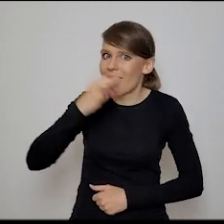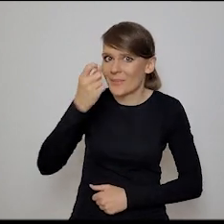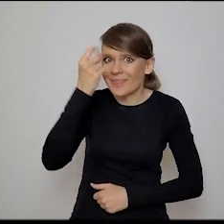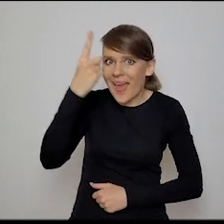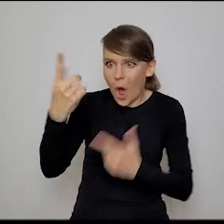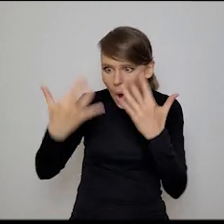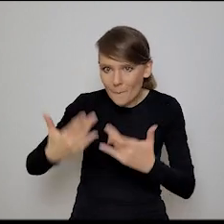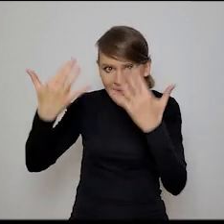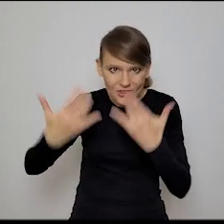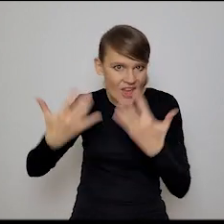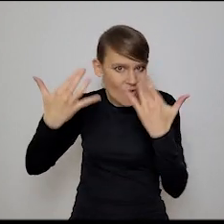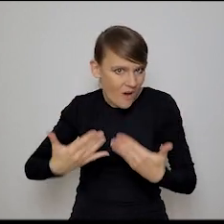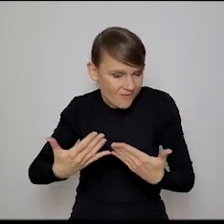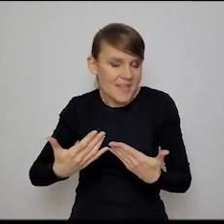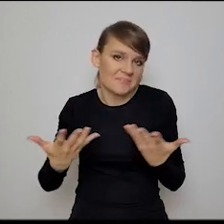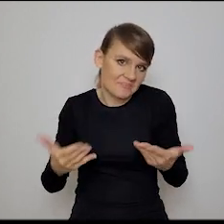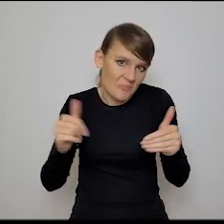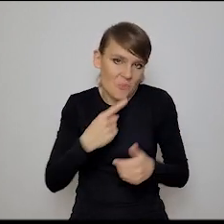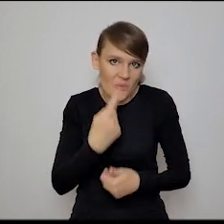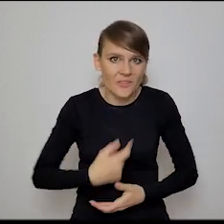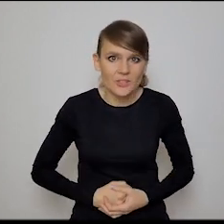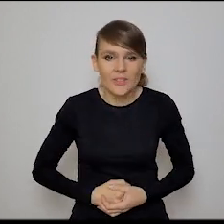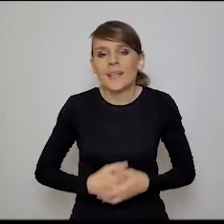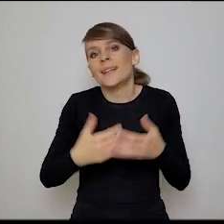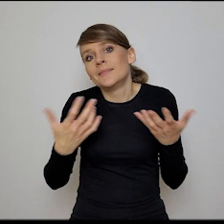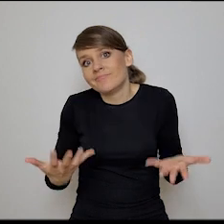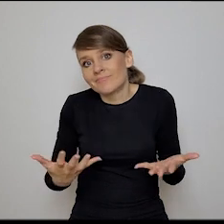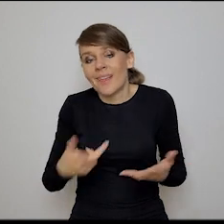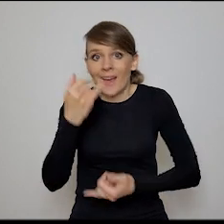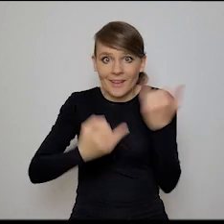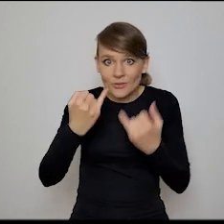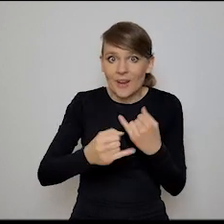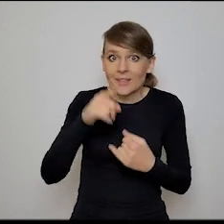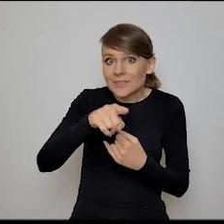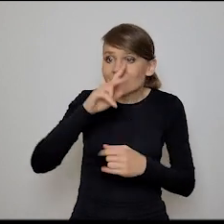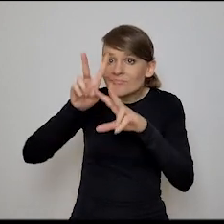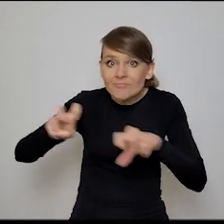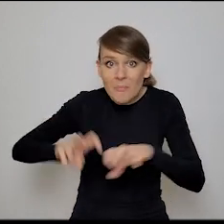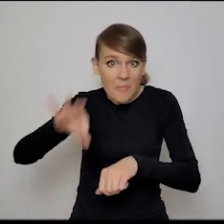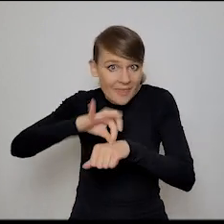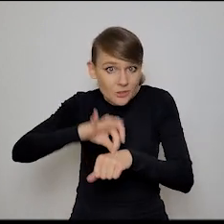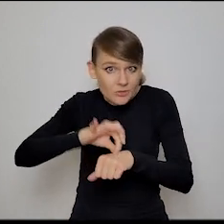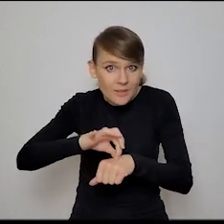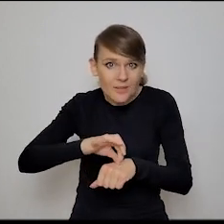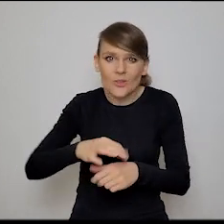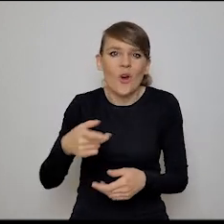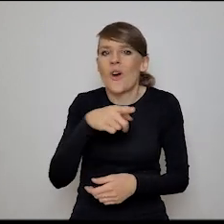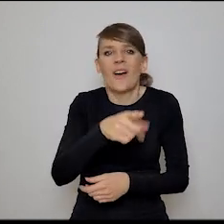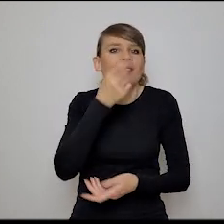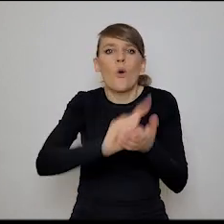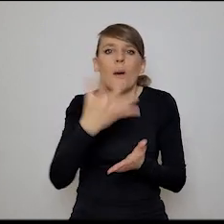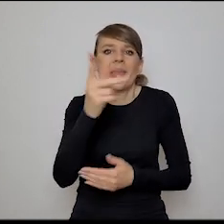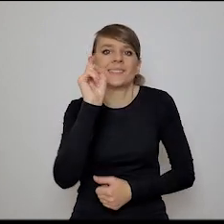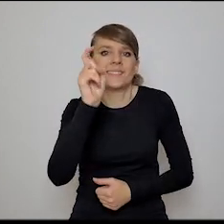obliczeniową, tak bym to określiła. I wiesz, jeżeli jesteś diagnostą medycznym, to raczej w pięć sekund nie